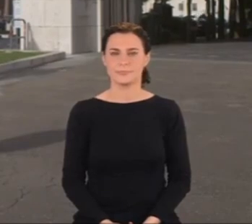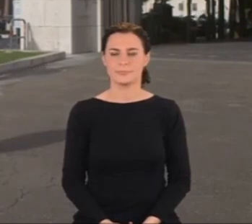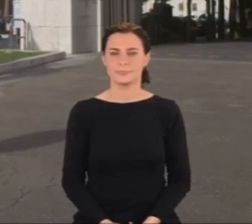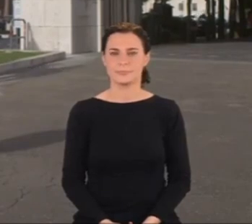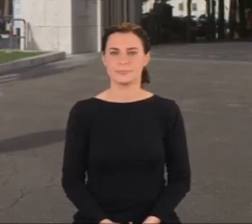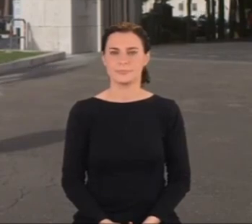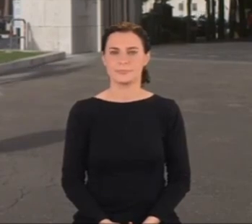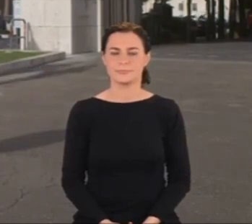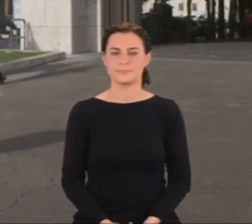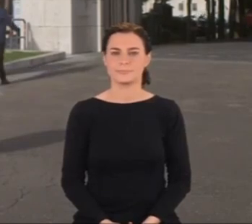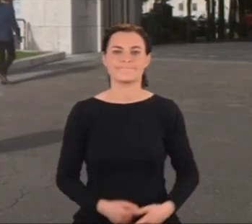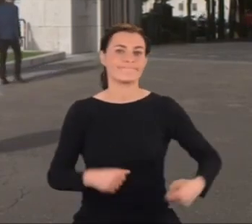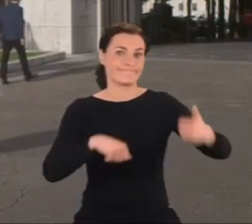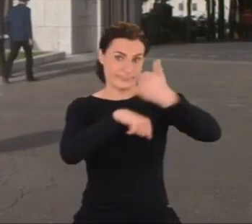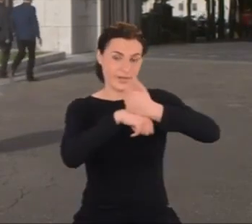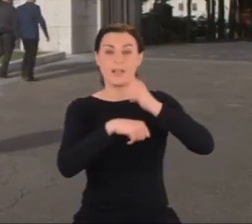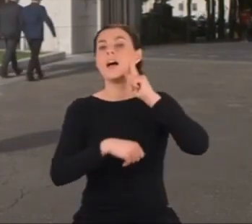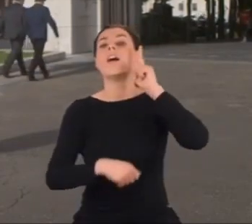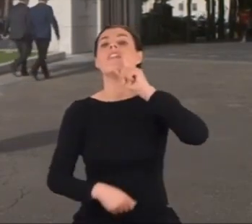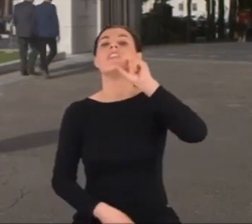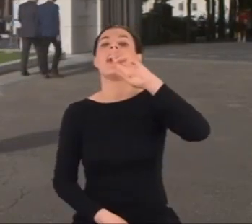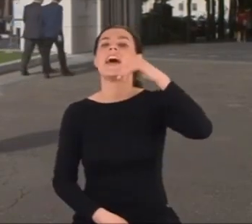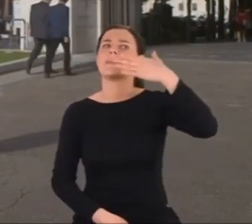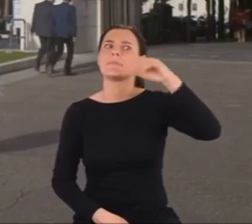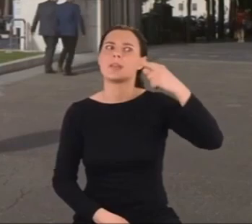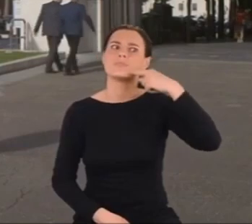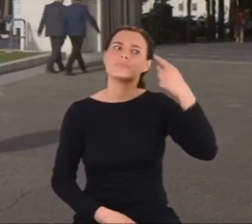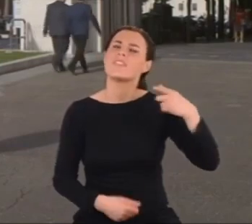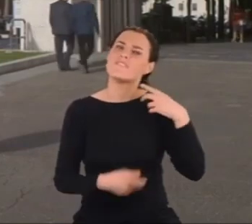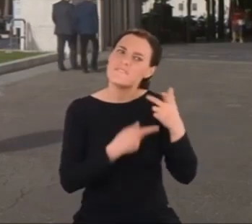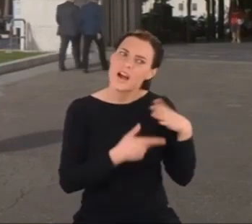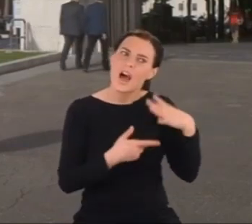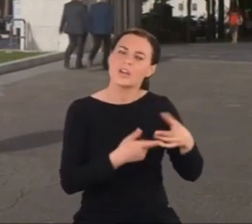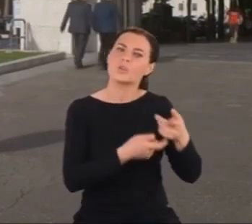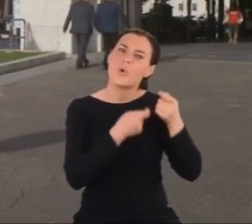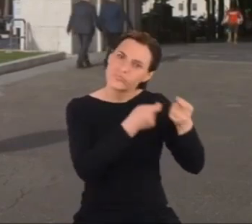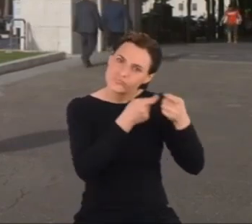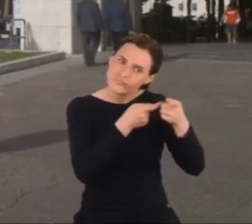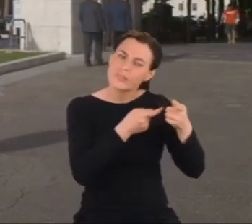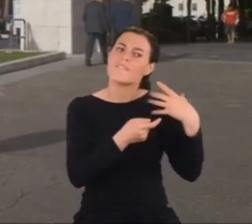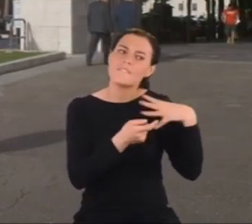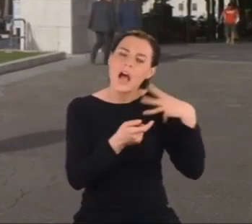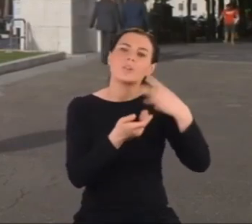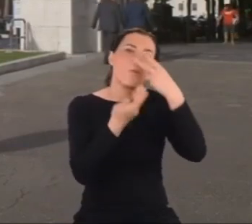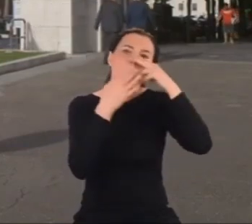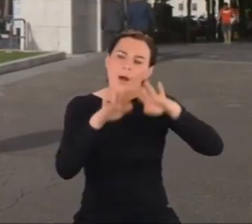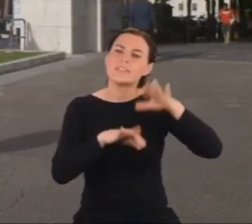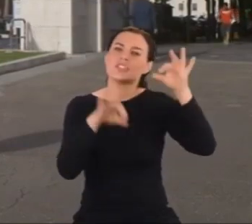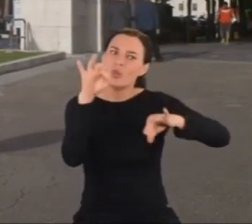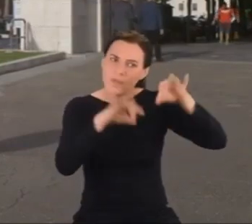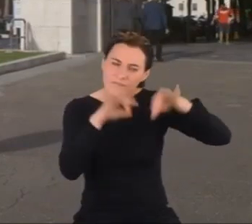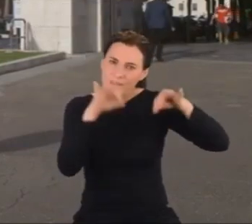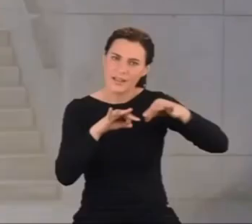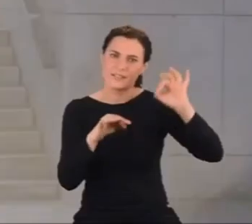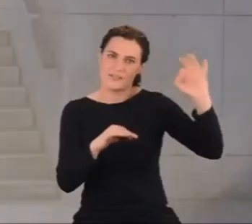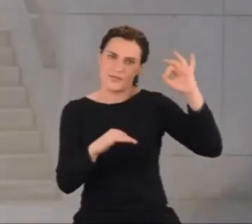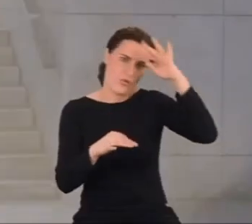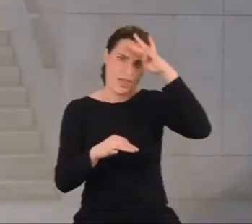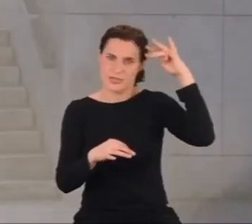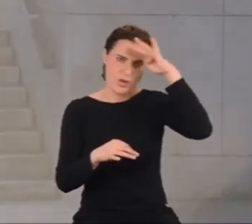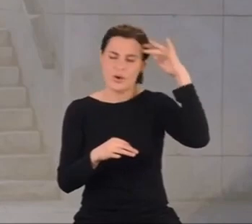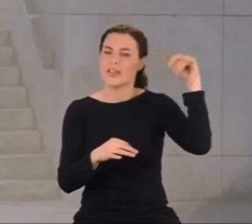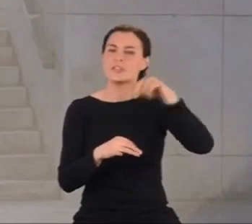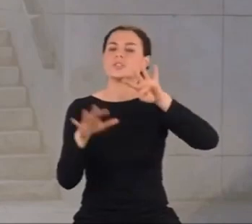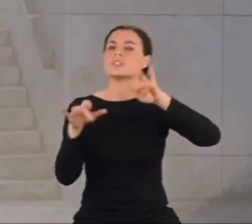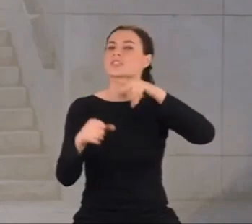Fermi namawiał Majoranę, żeby opublikował swoją teorię, a przynajmniej przedstawił ją na konferencji, która miała odbyć się w lipcu